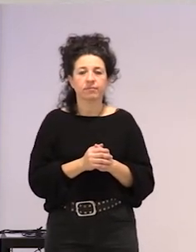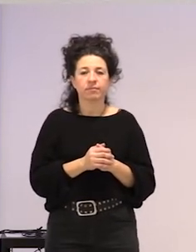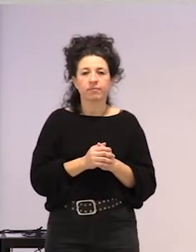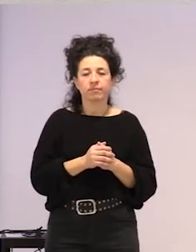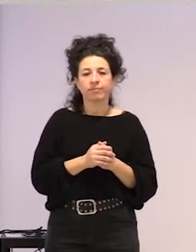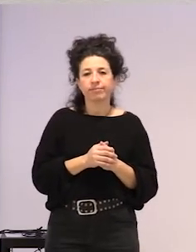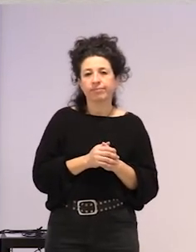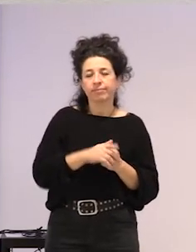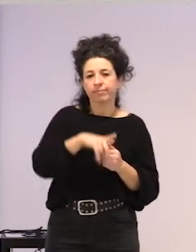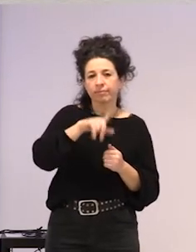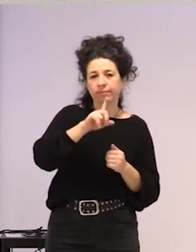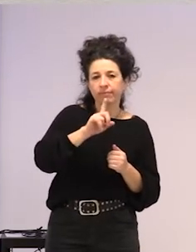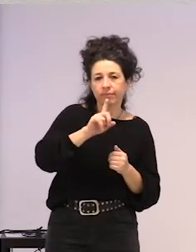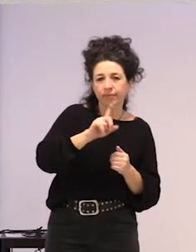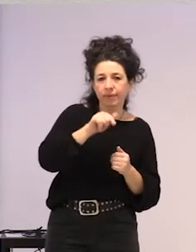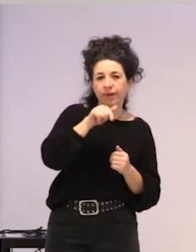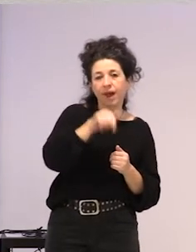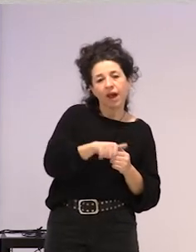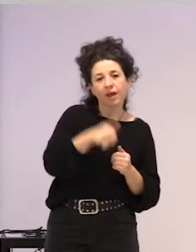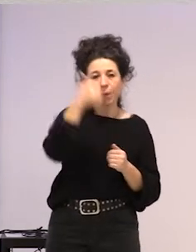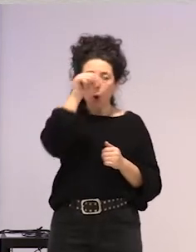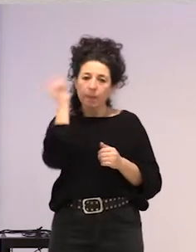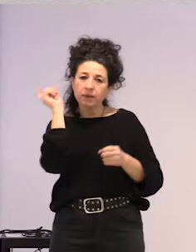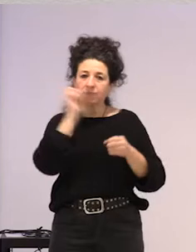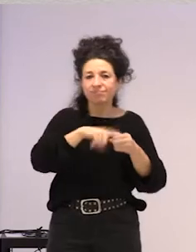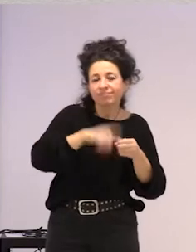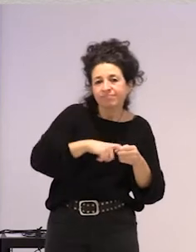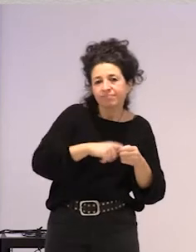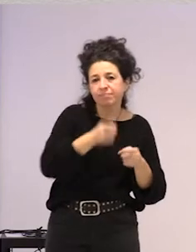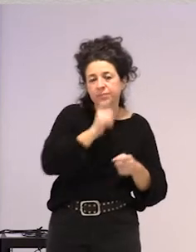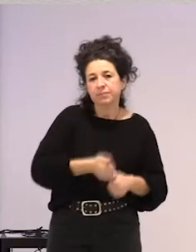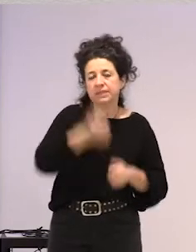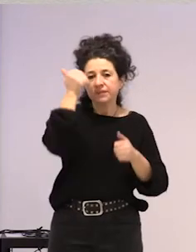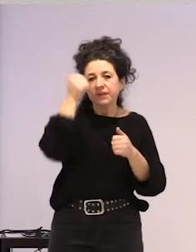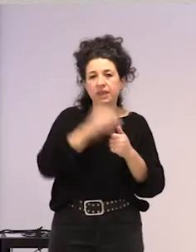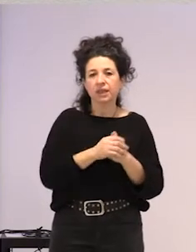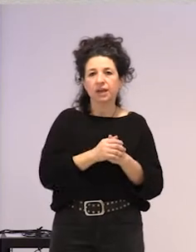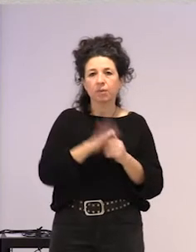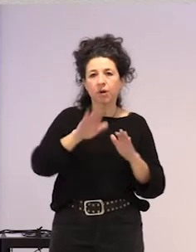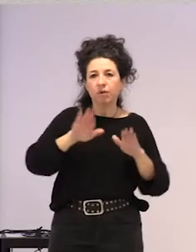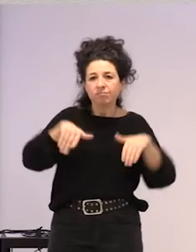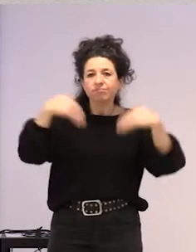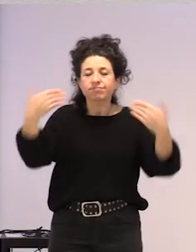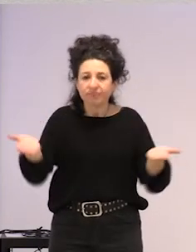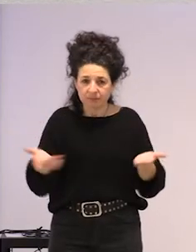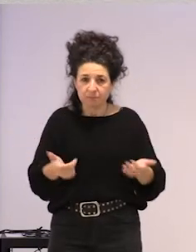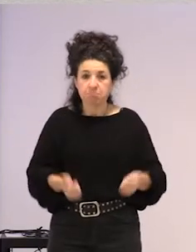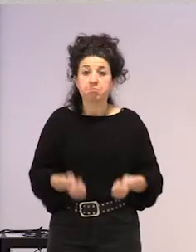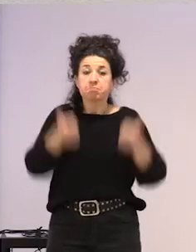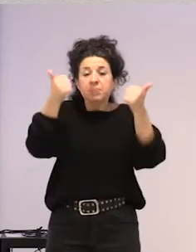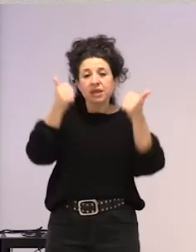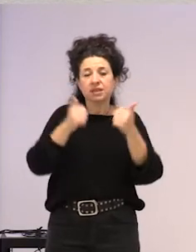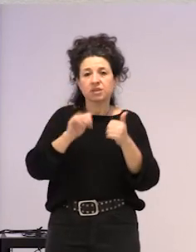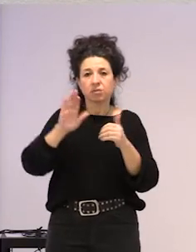gizonen implikazioa, zailagoa izango da, externalizatzeko joera asko zandiagoa, bueno, eta horregatik, ba,